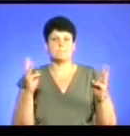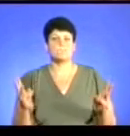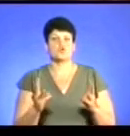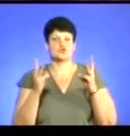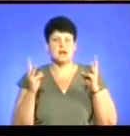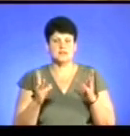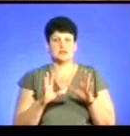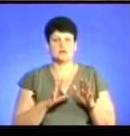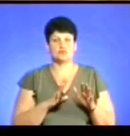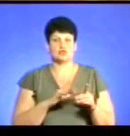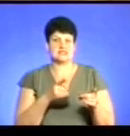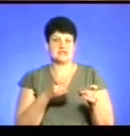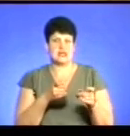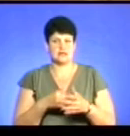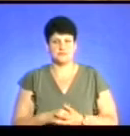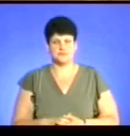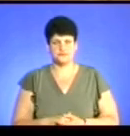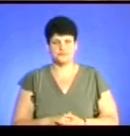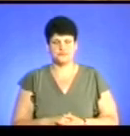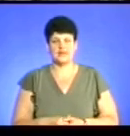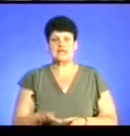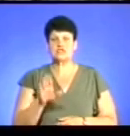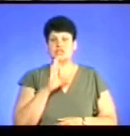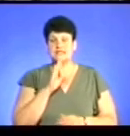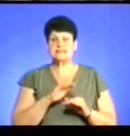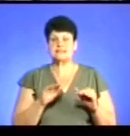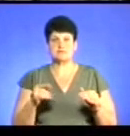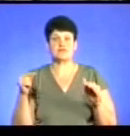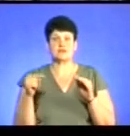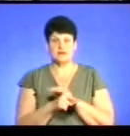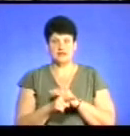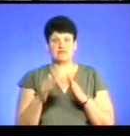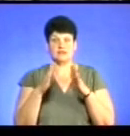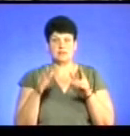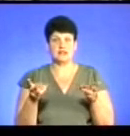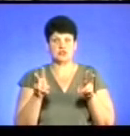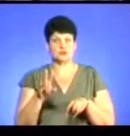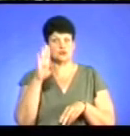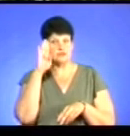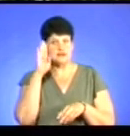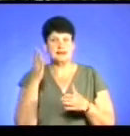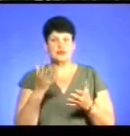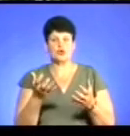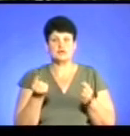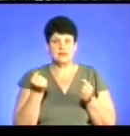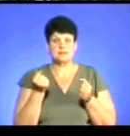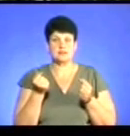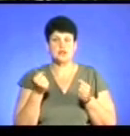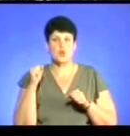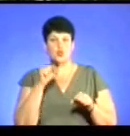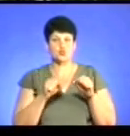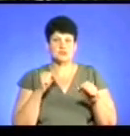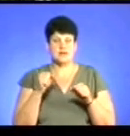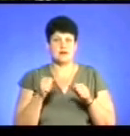відбувалася стрілянина. Жінки з дітьми втекли. В таборі залишилося кілька чоловіків, які отримали від нападників удари